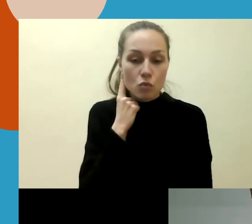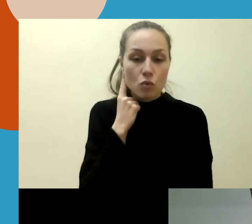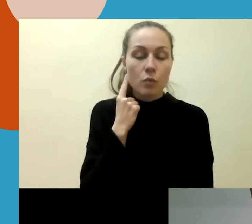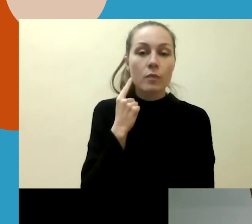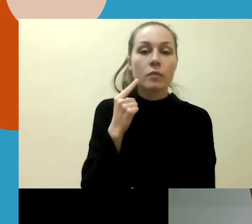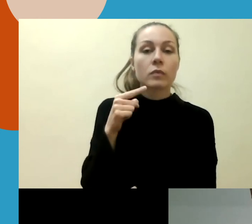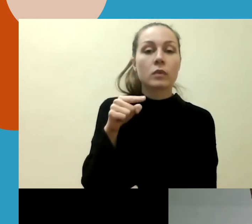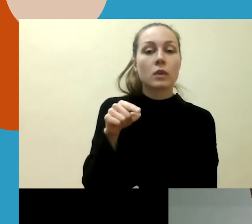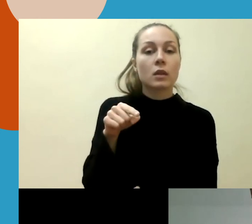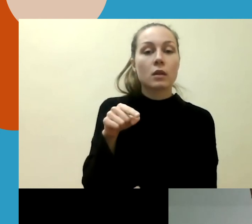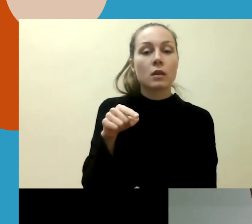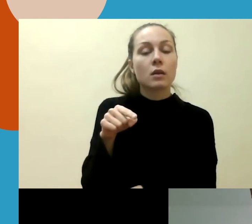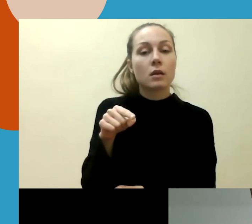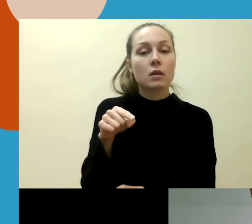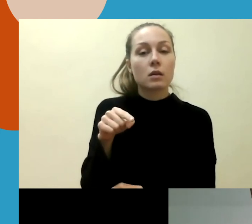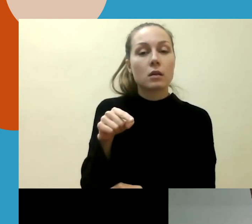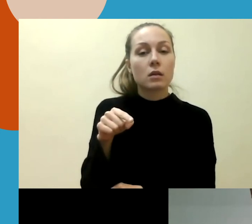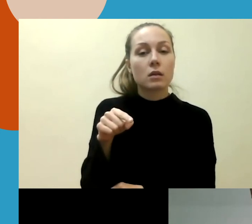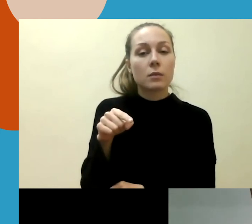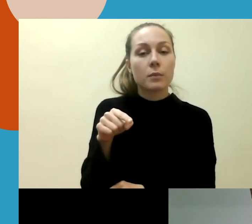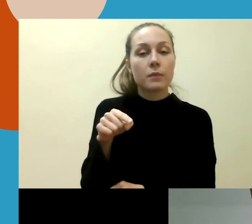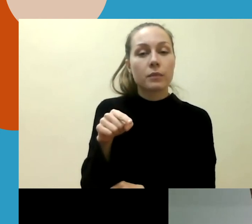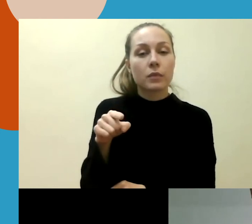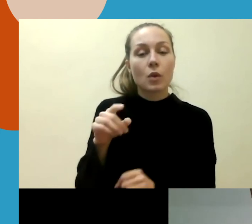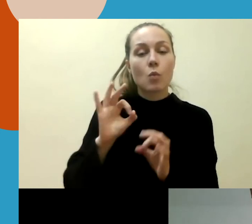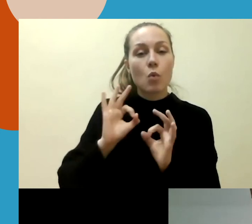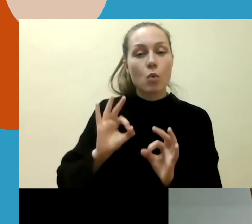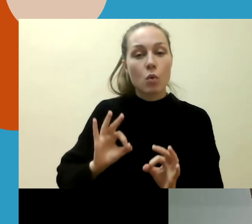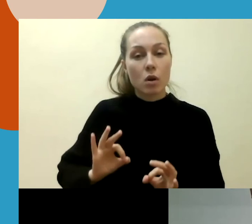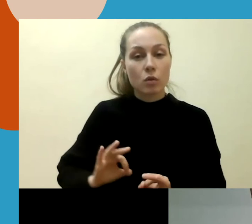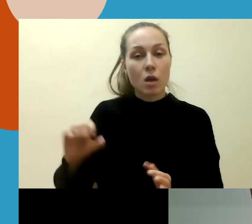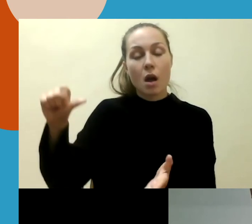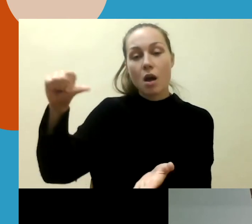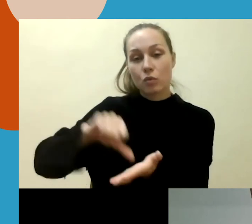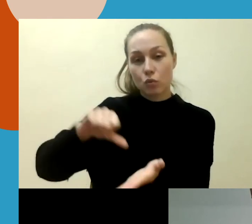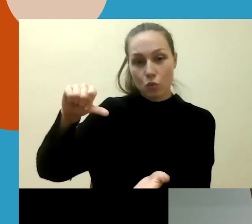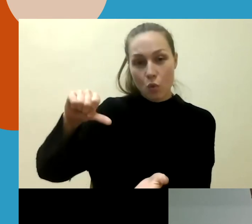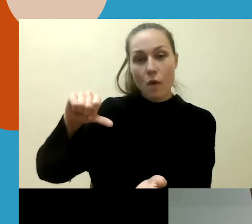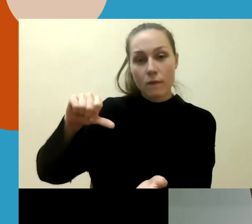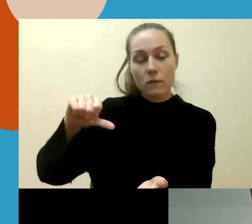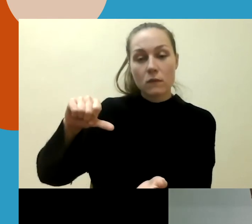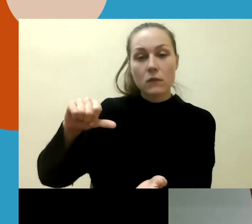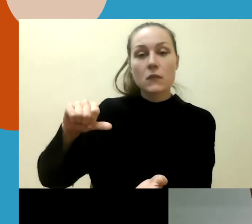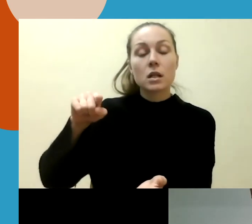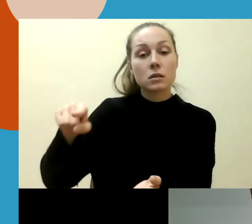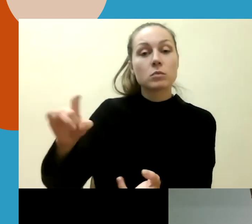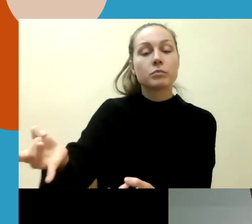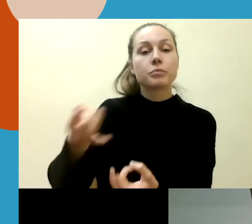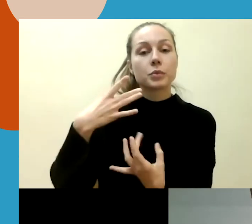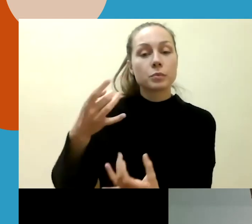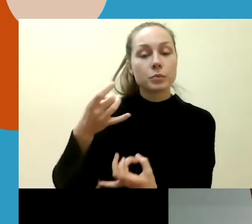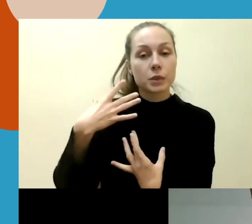atstovu, su karvūnos prokuratūros atstovu. Dėl to, kad jis pasako, kad